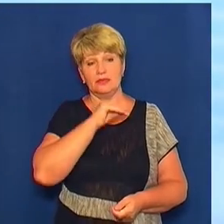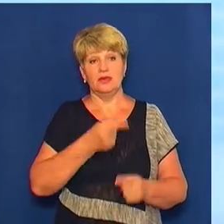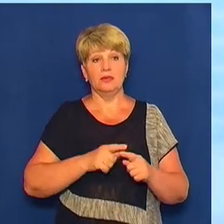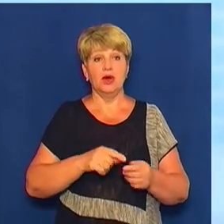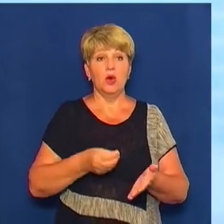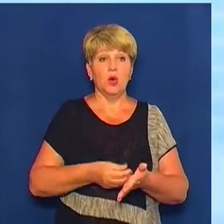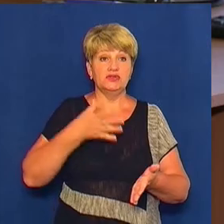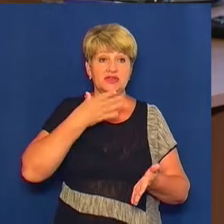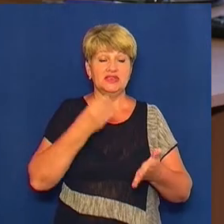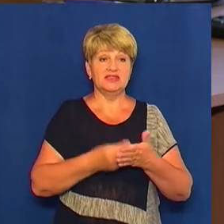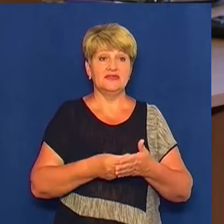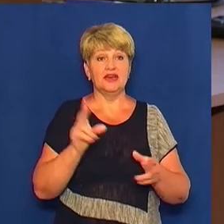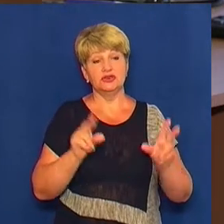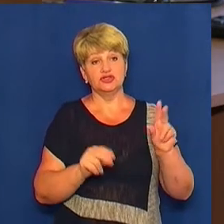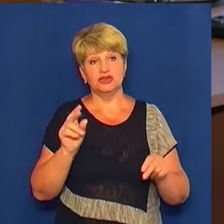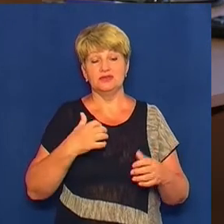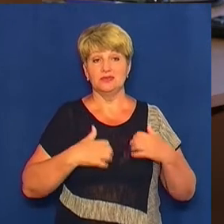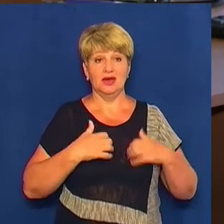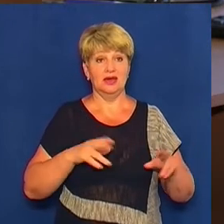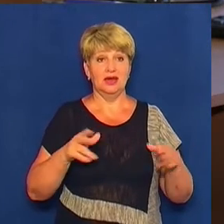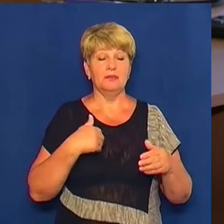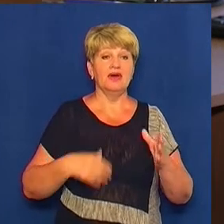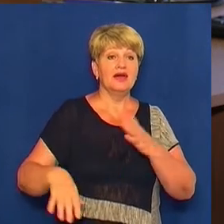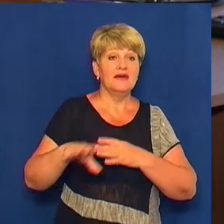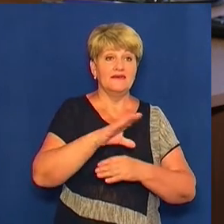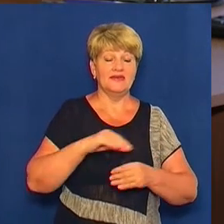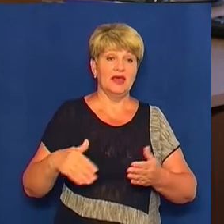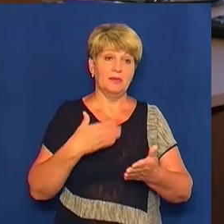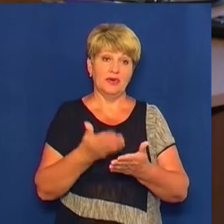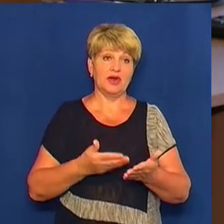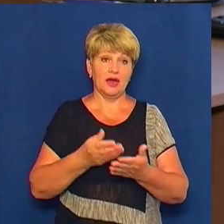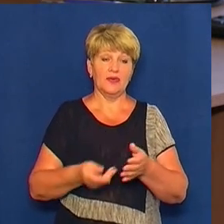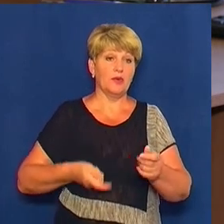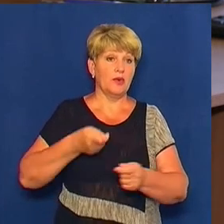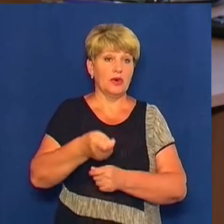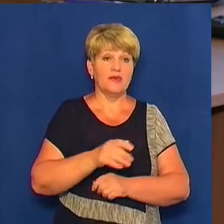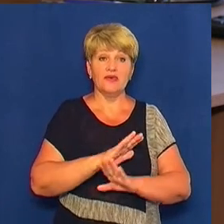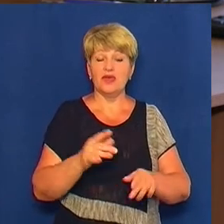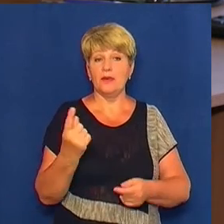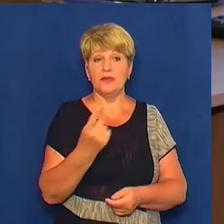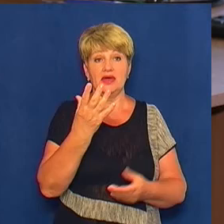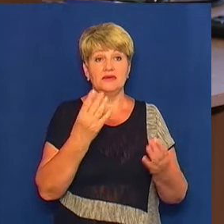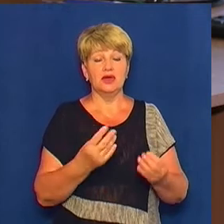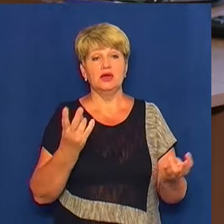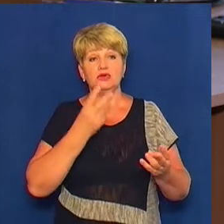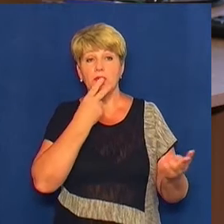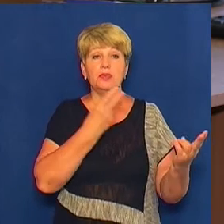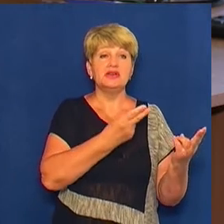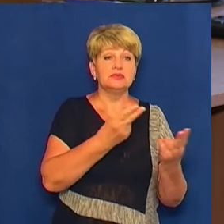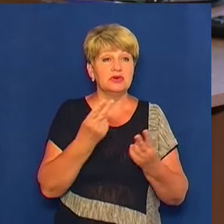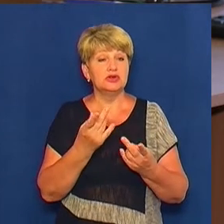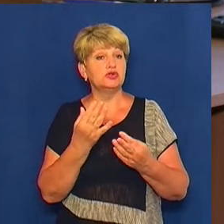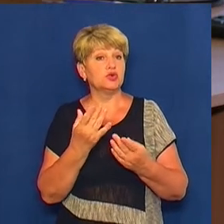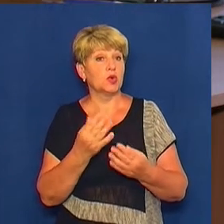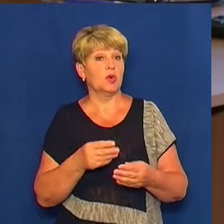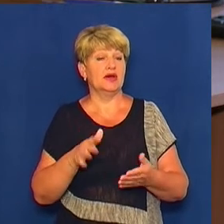поспішати не слід. Ми всім радимо подавати не в перший день. Тобто виважено подивитися, скільки заяв подали на